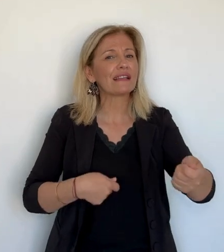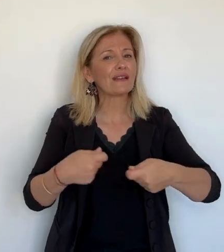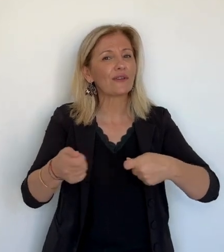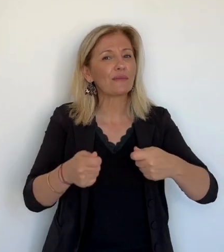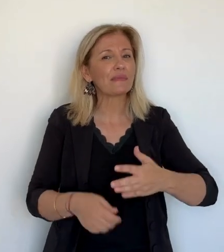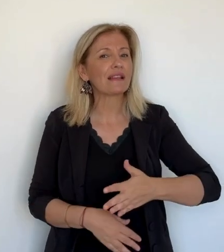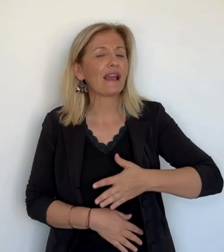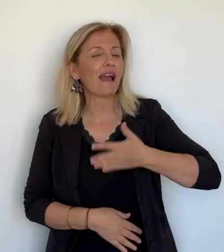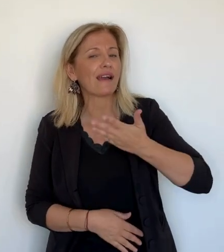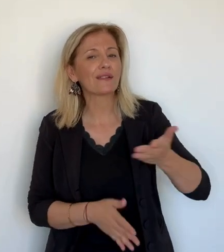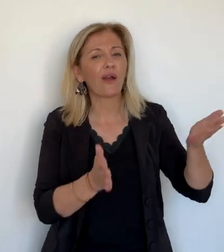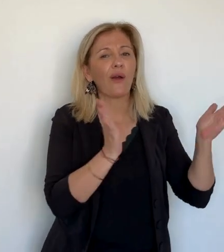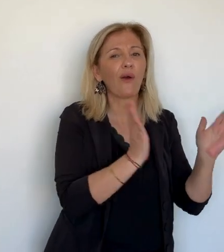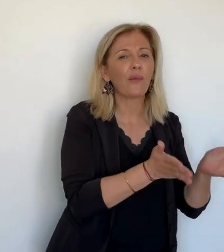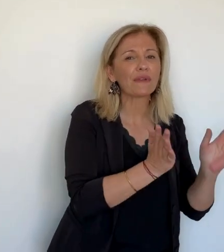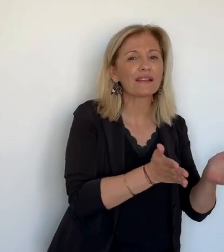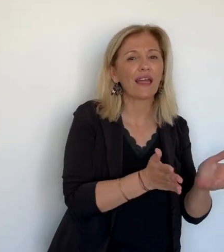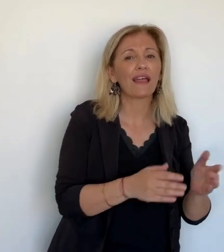port de commerce.